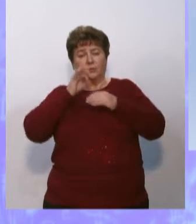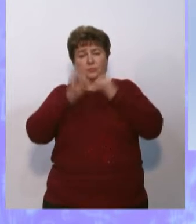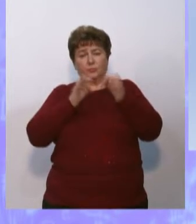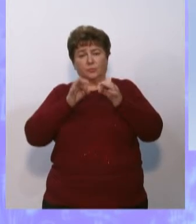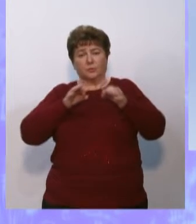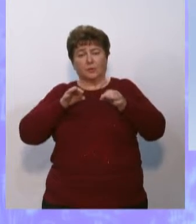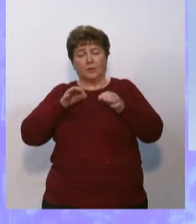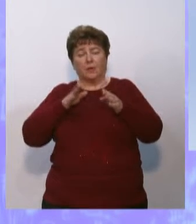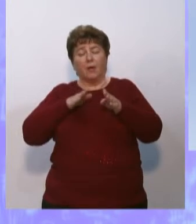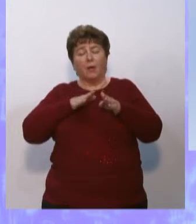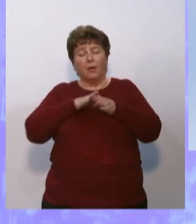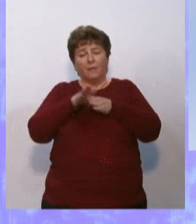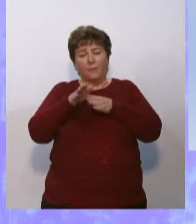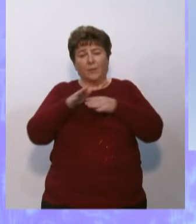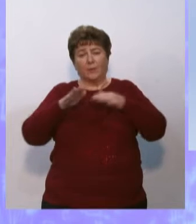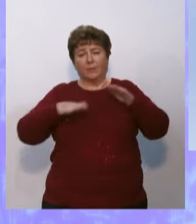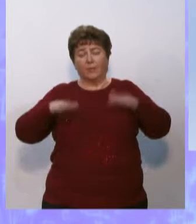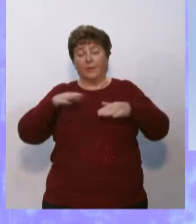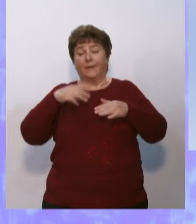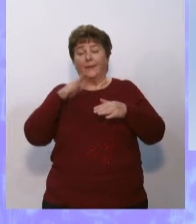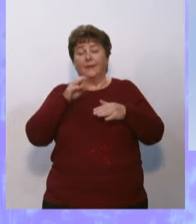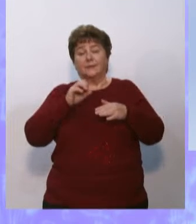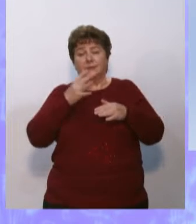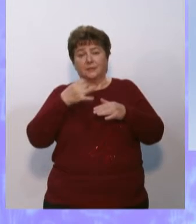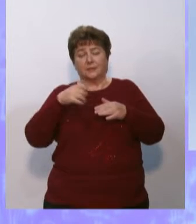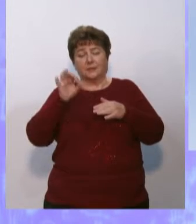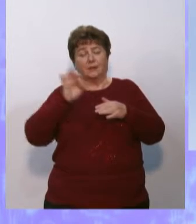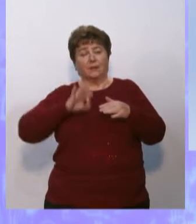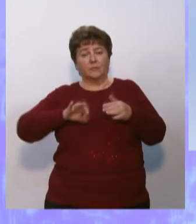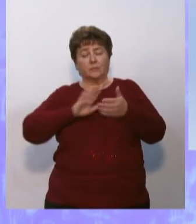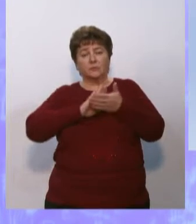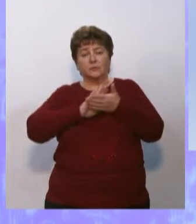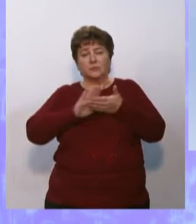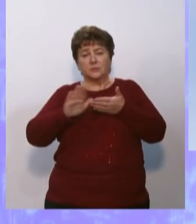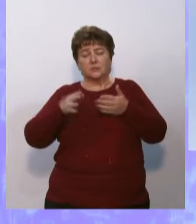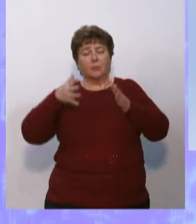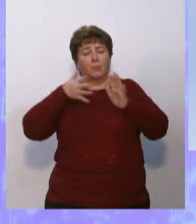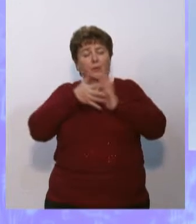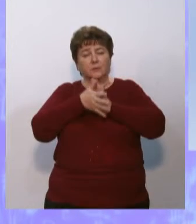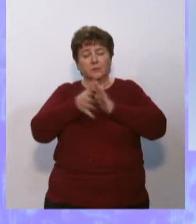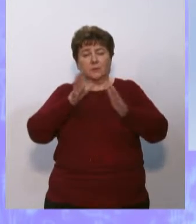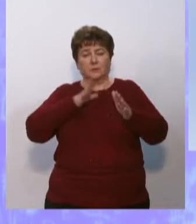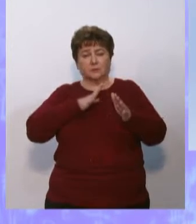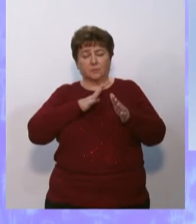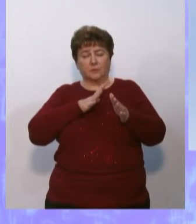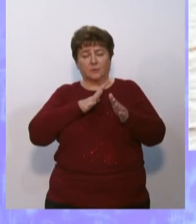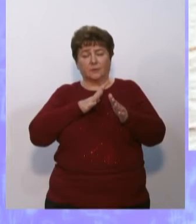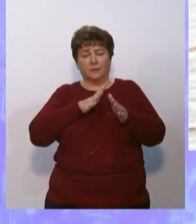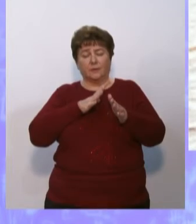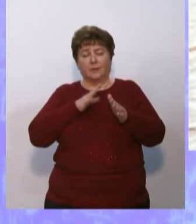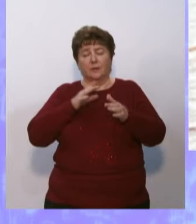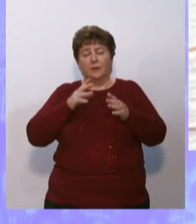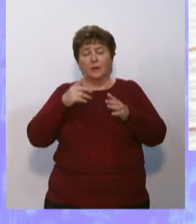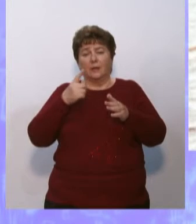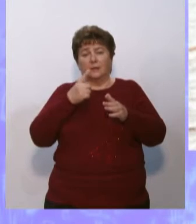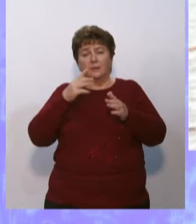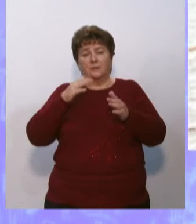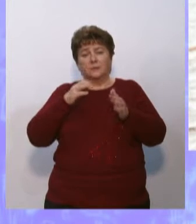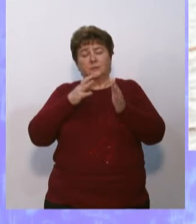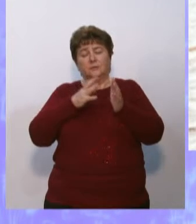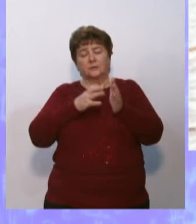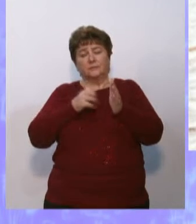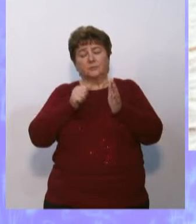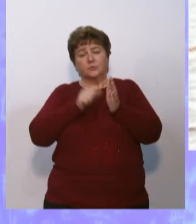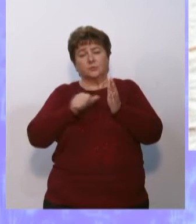километров в Тихом океане. Океан был чист и прозрачен. А в 1969